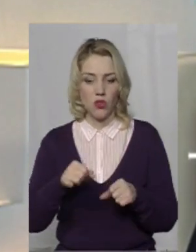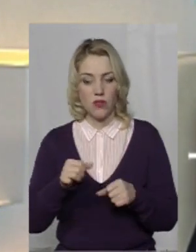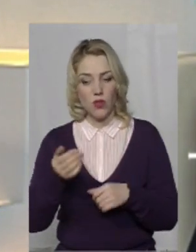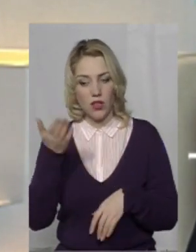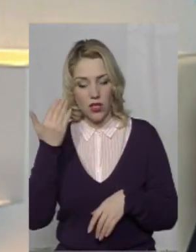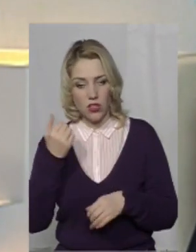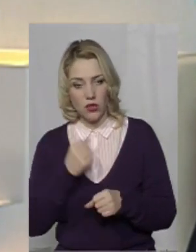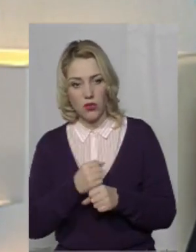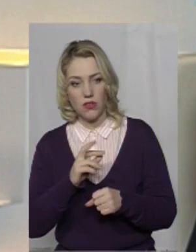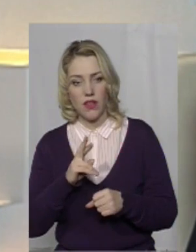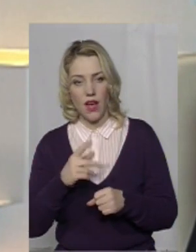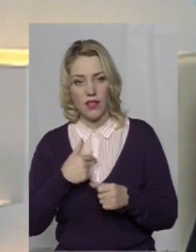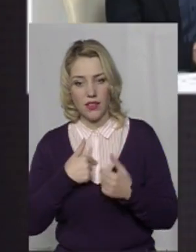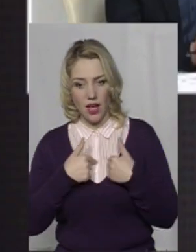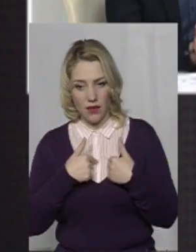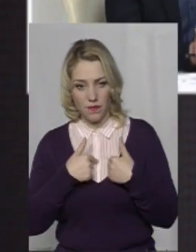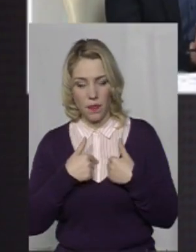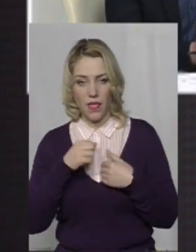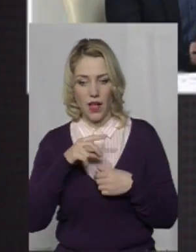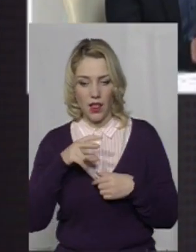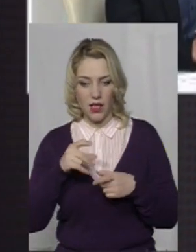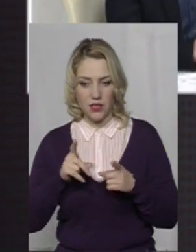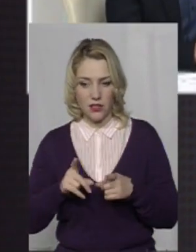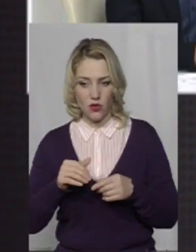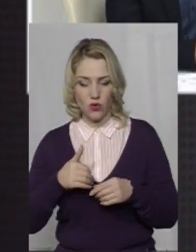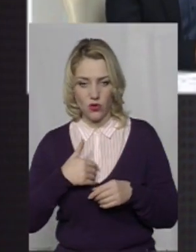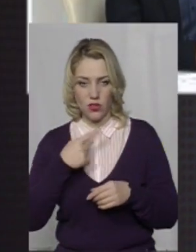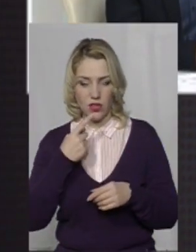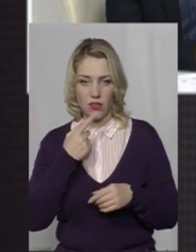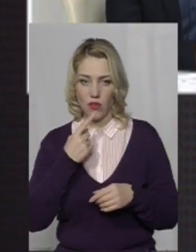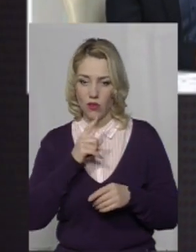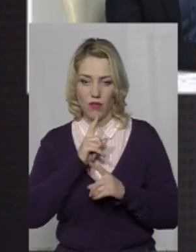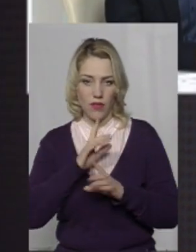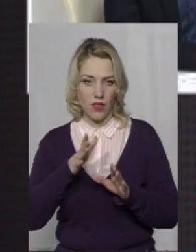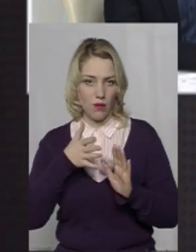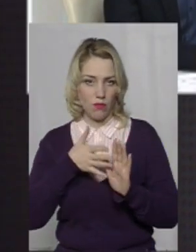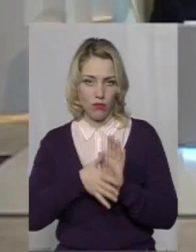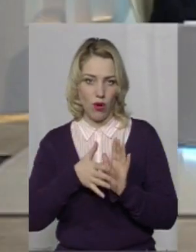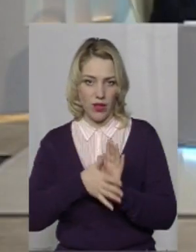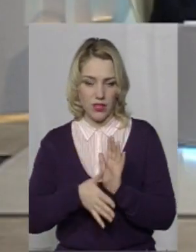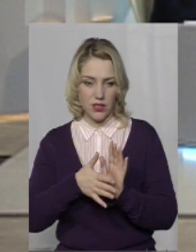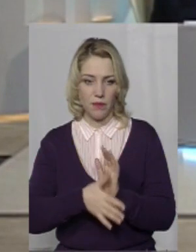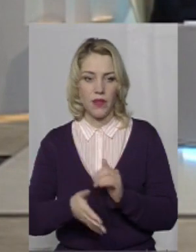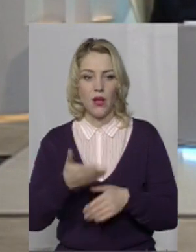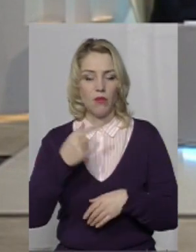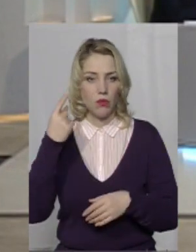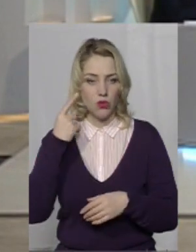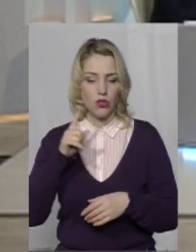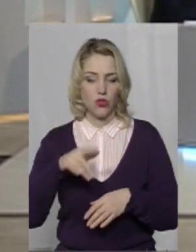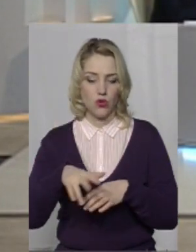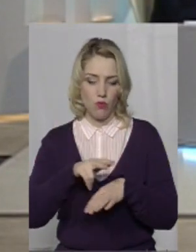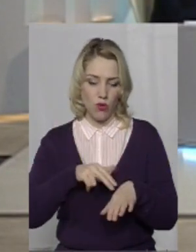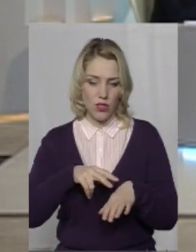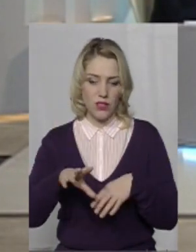і працював раніше, так як і я. Але дійсно хочу сказати, що кров не пролється. Ми почули, що поліція з народом, і за цей